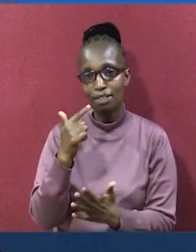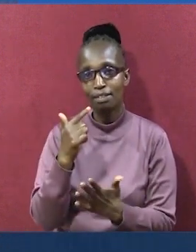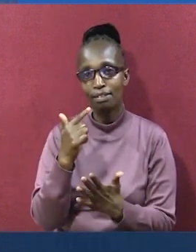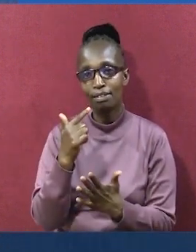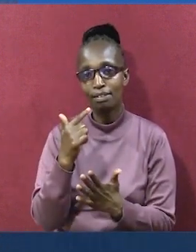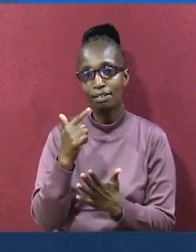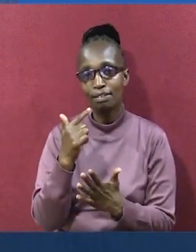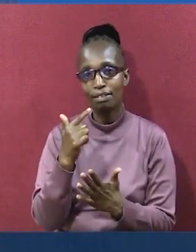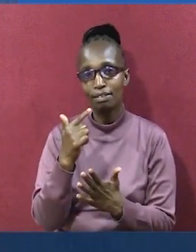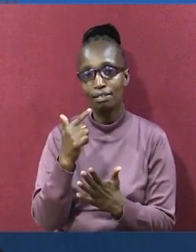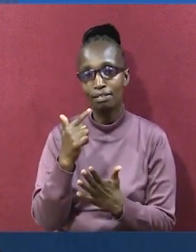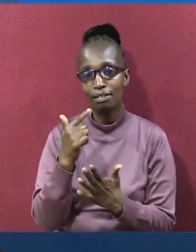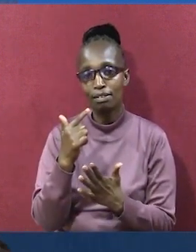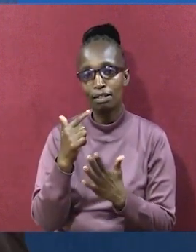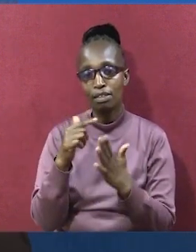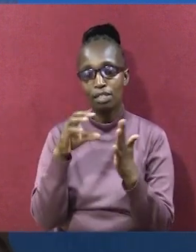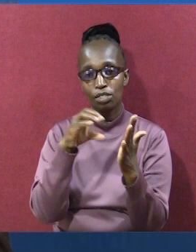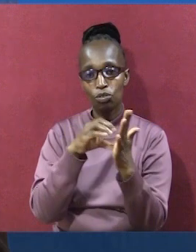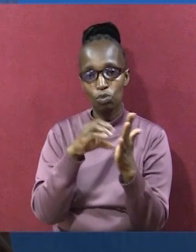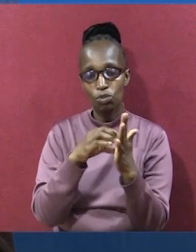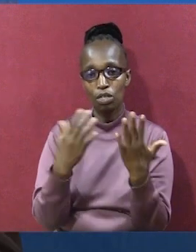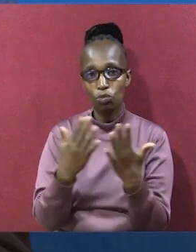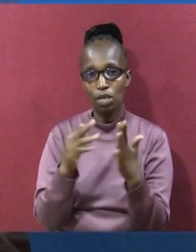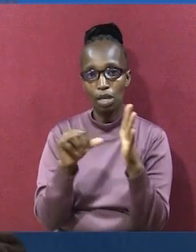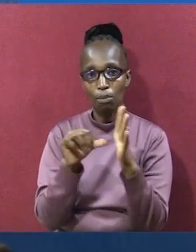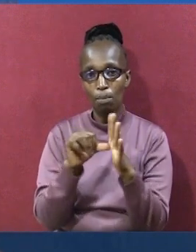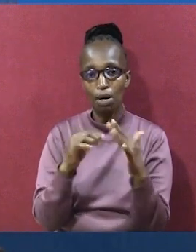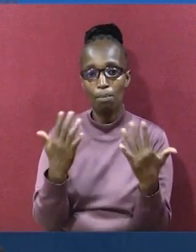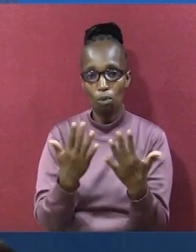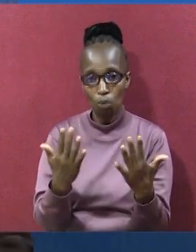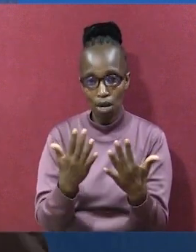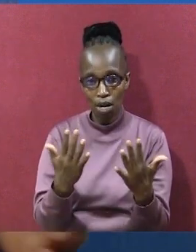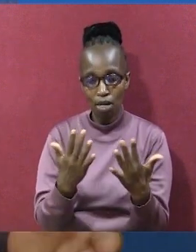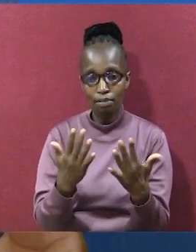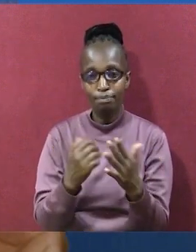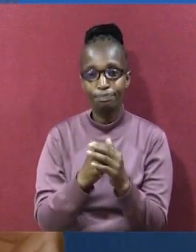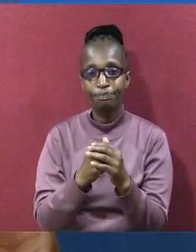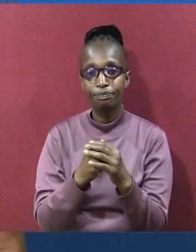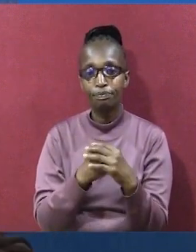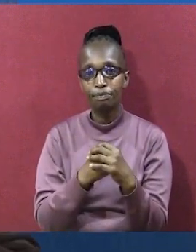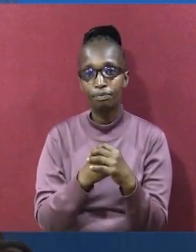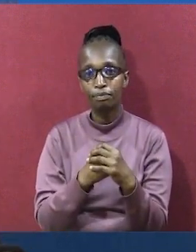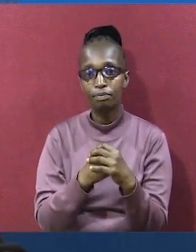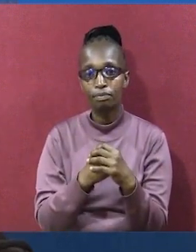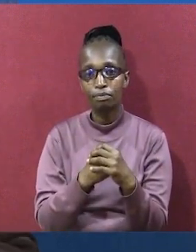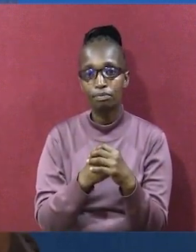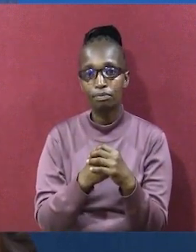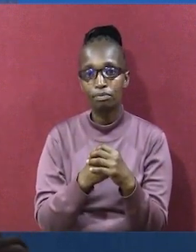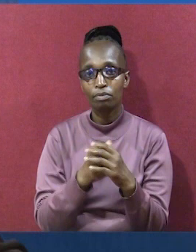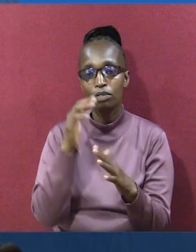kunjiuliza. Nimi, nimi ya muka katika usuandu mianifuwa nini. Mimi, bwana